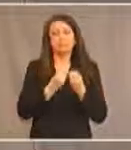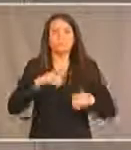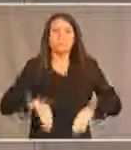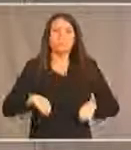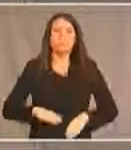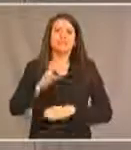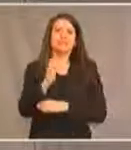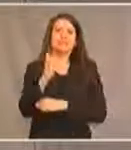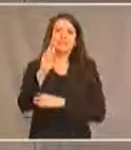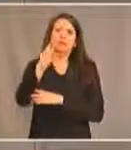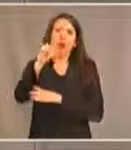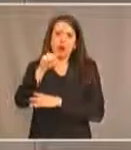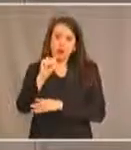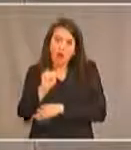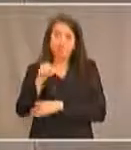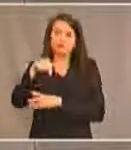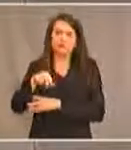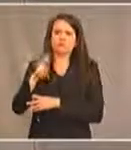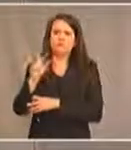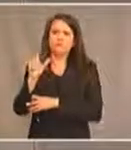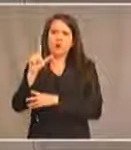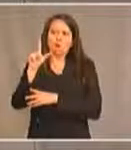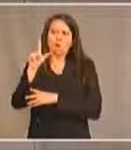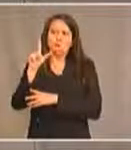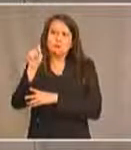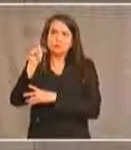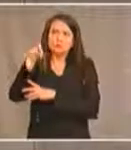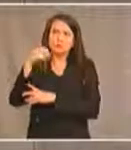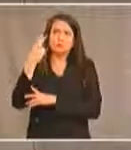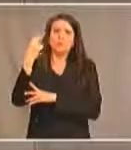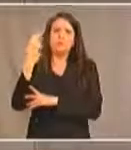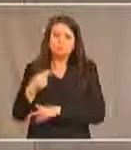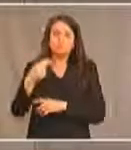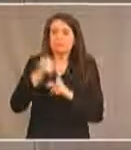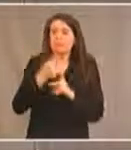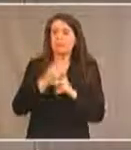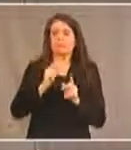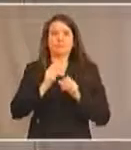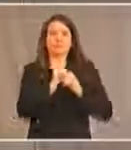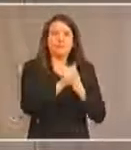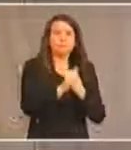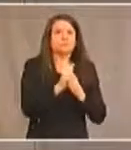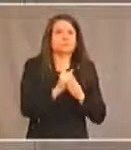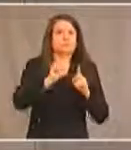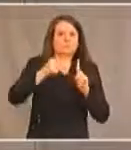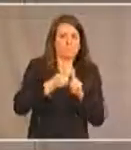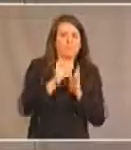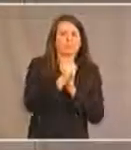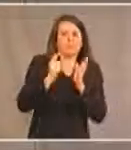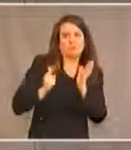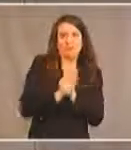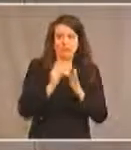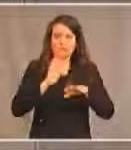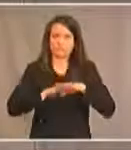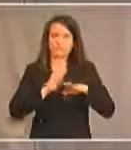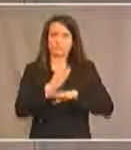ministre des Sports et personnes ayant des handicaps, pour son leadership, pour avoir mis de l'avant la première loi fédérale sur l'accessibilité.